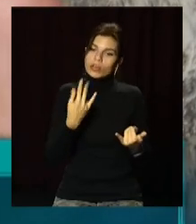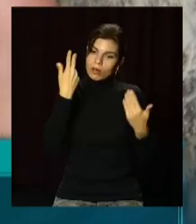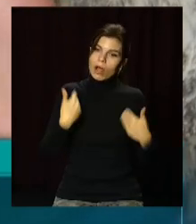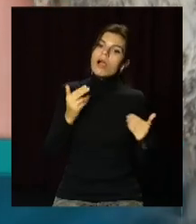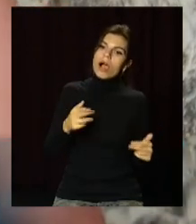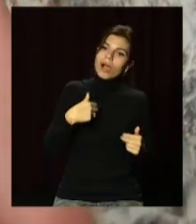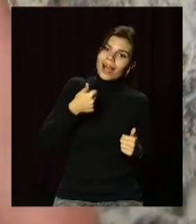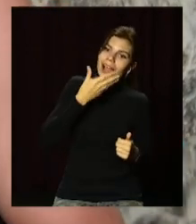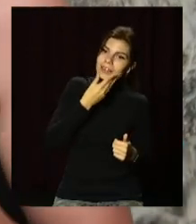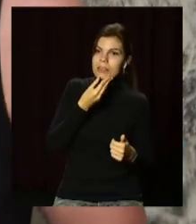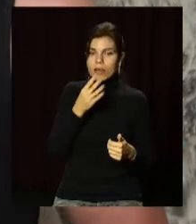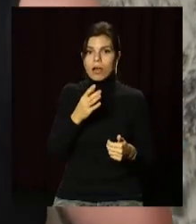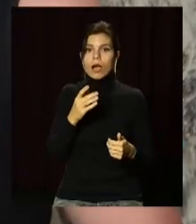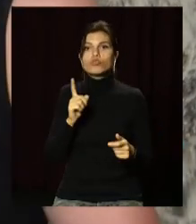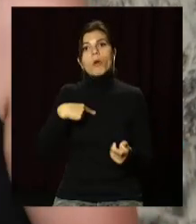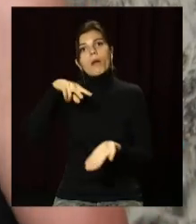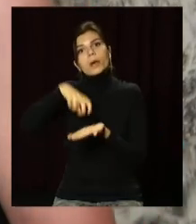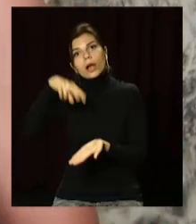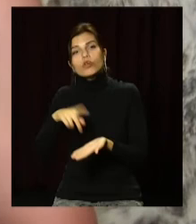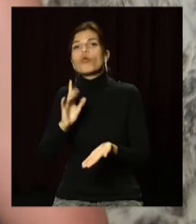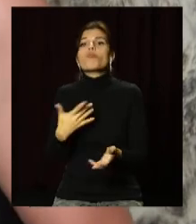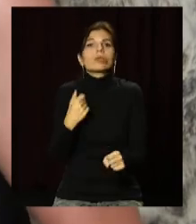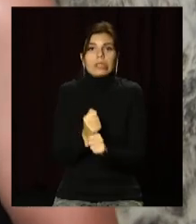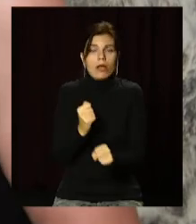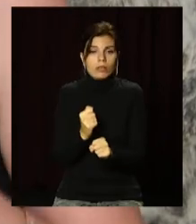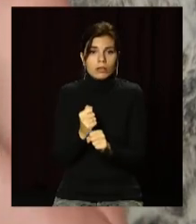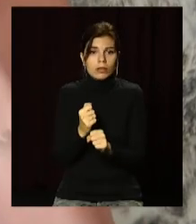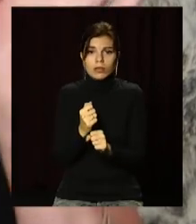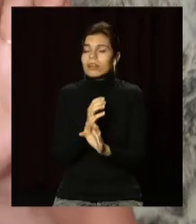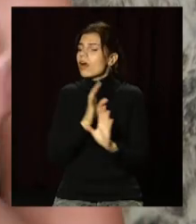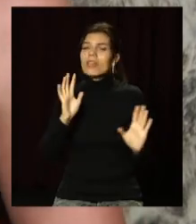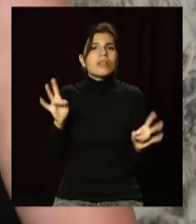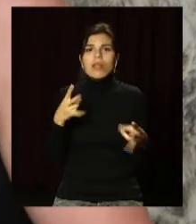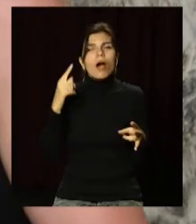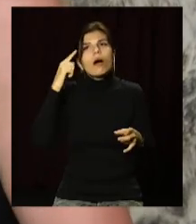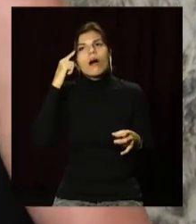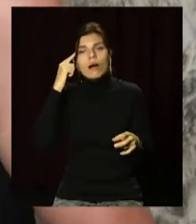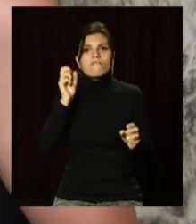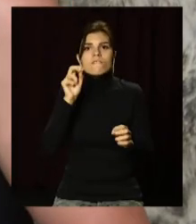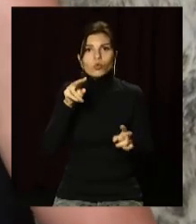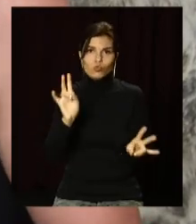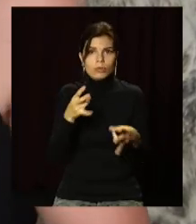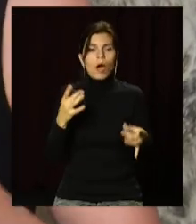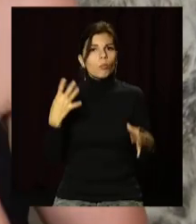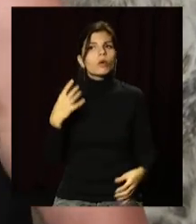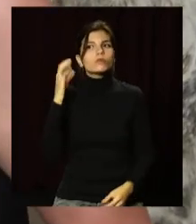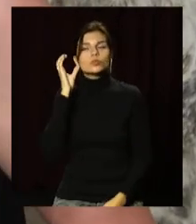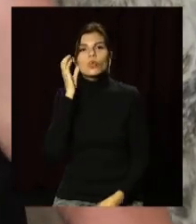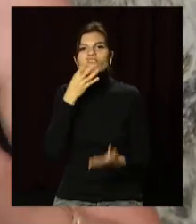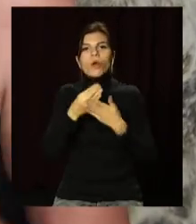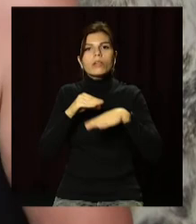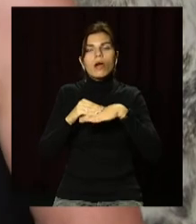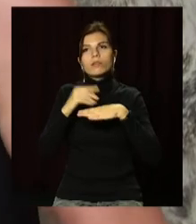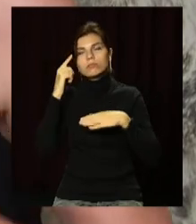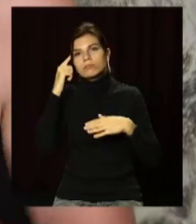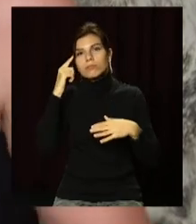танцювати, що я буду робити, я буду прыгати, або я буду… Тобто не включаємо, поки виражаємо тіло і починаємо цю